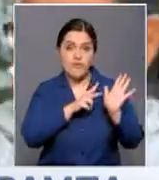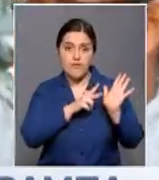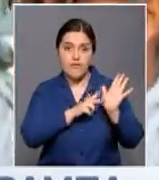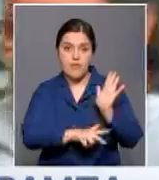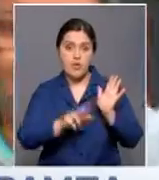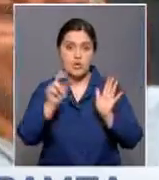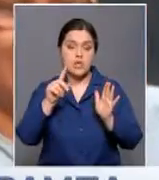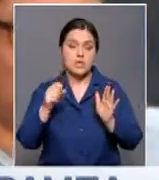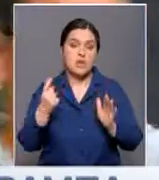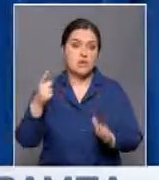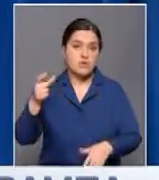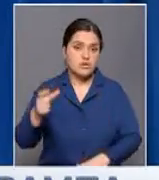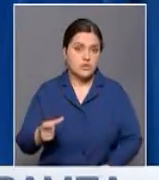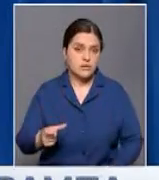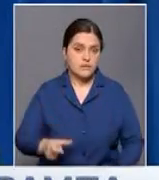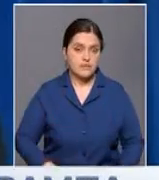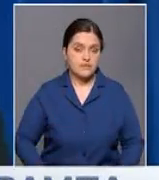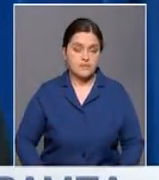долларов за человека.